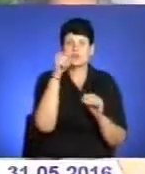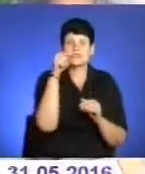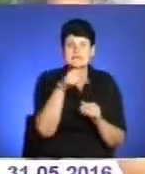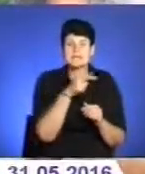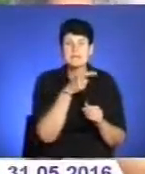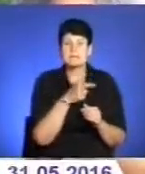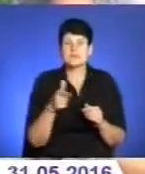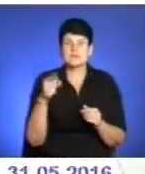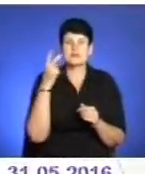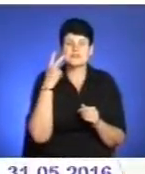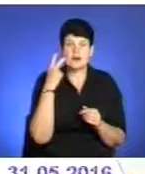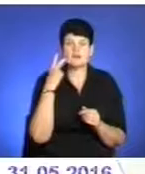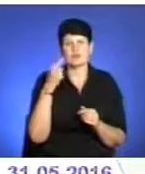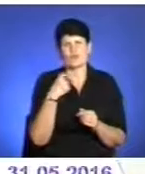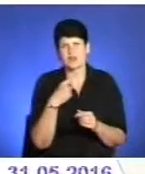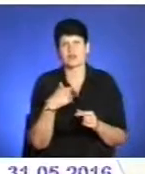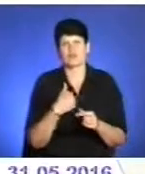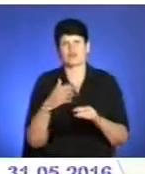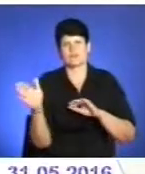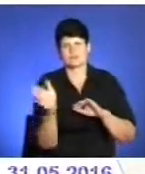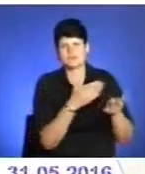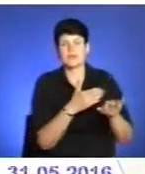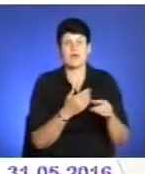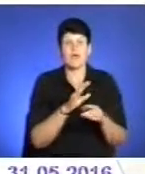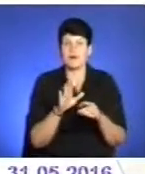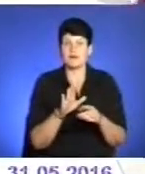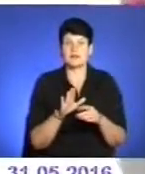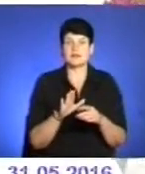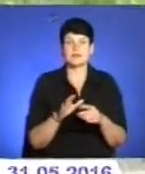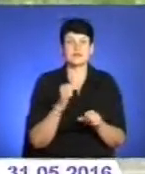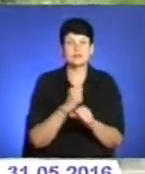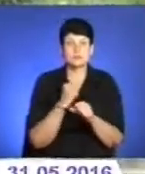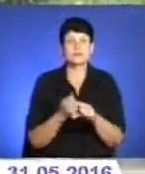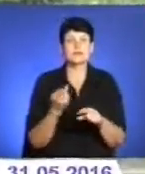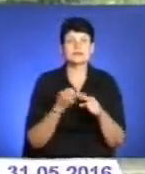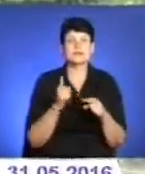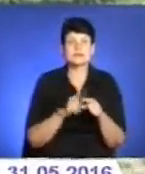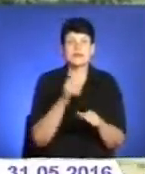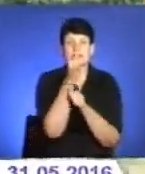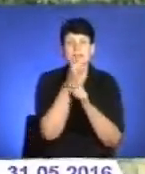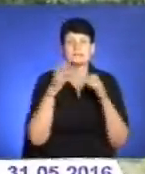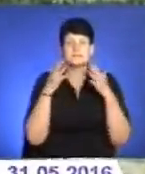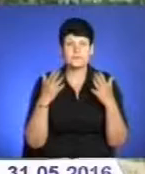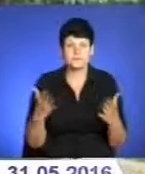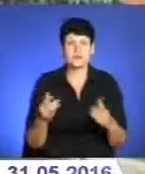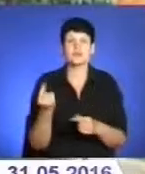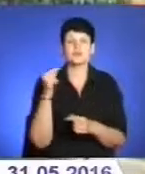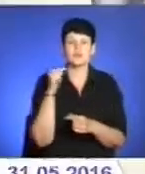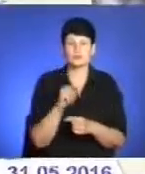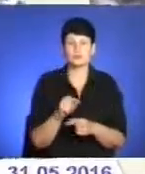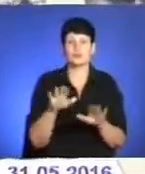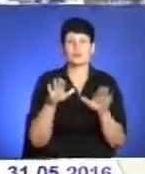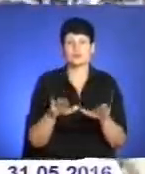ж ми єдине на Західній Україні місто, в якому зберігся пам'ятник поету. Становили його ще у 1959